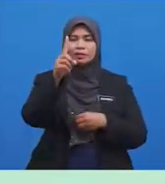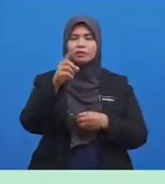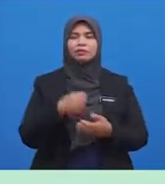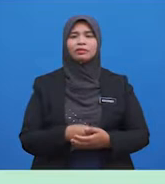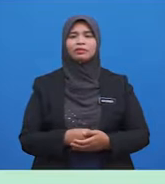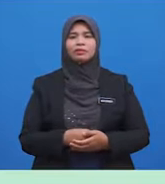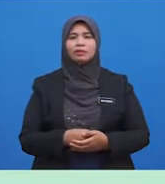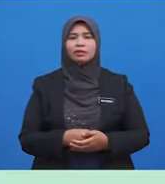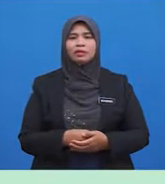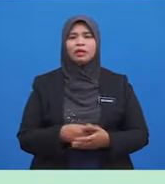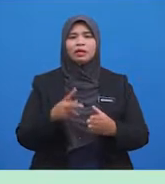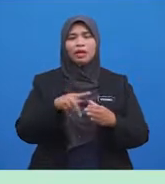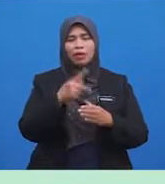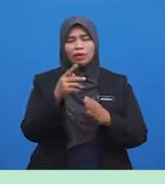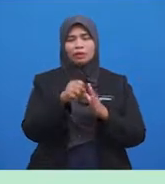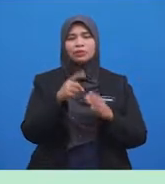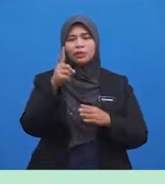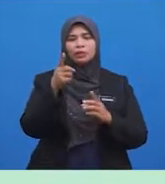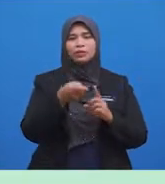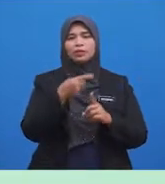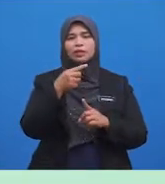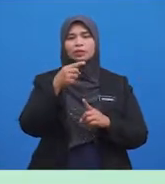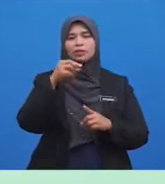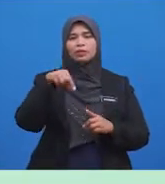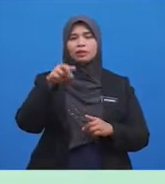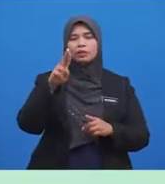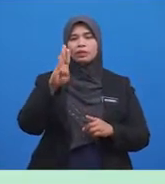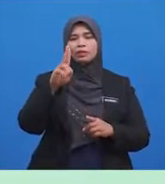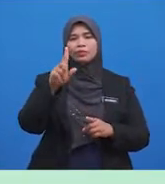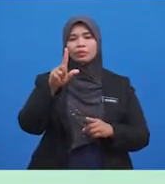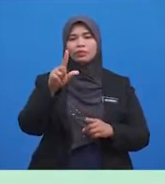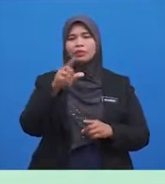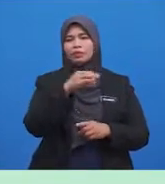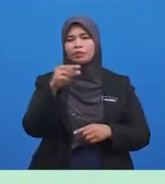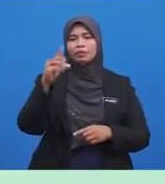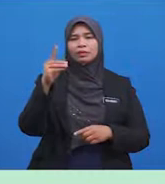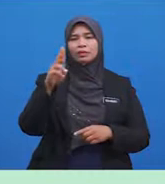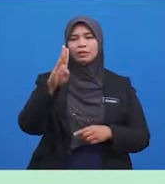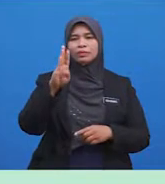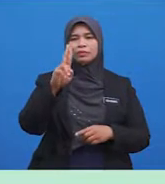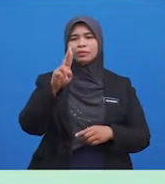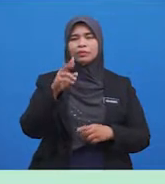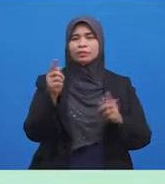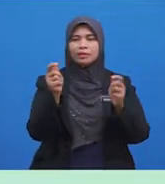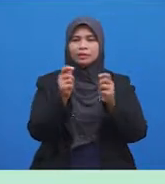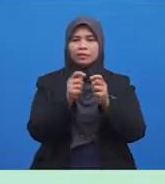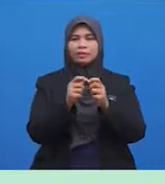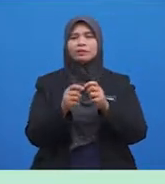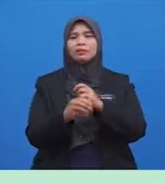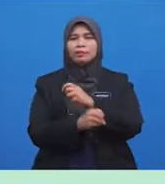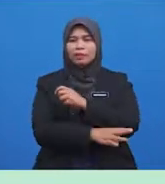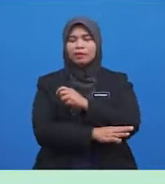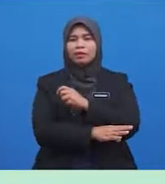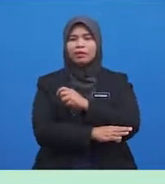Keluar Sesuatu Dari Kubul Dan Dubur Seperti Kentut